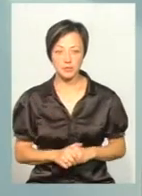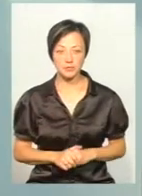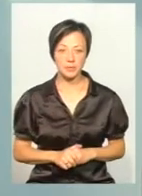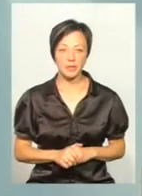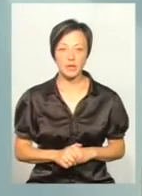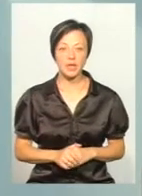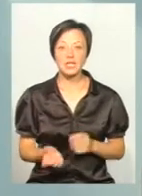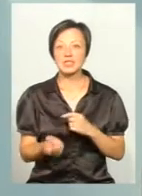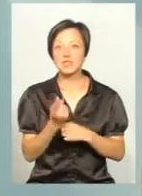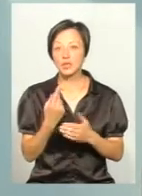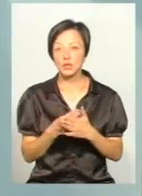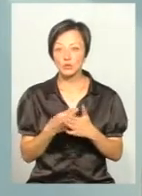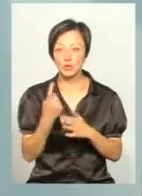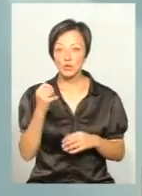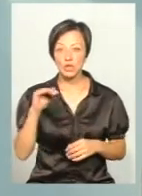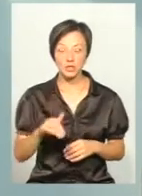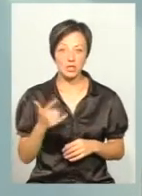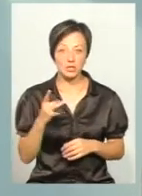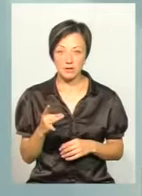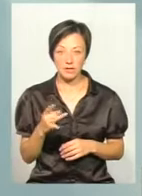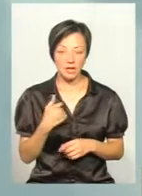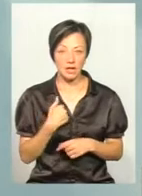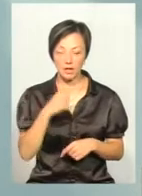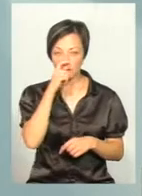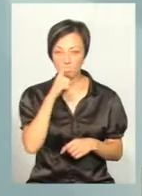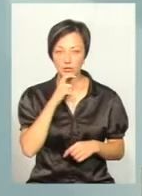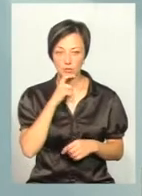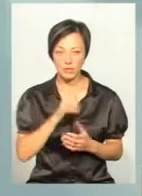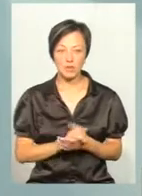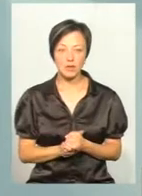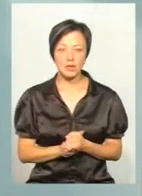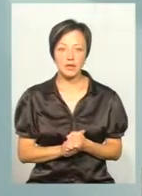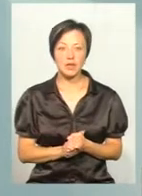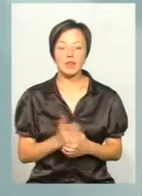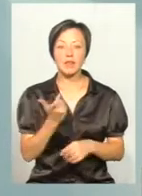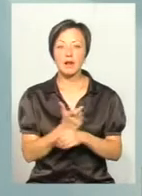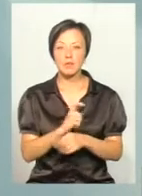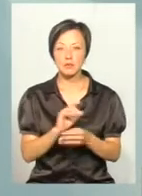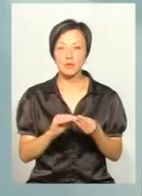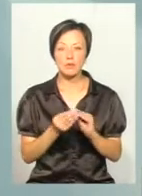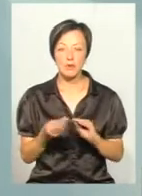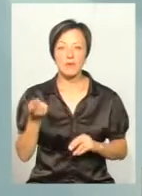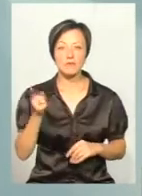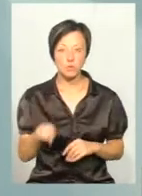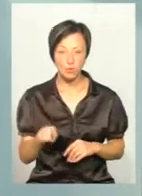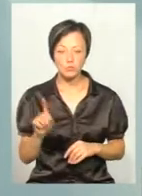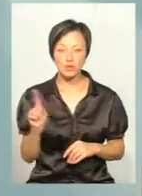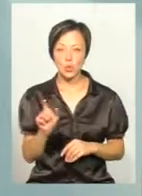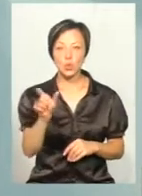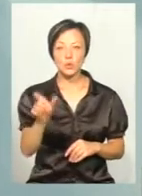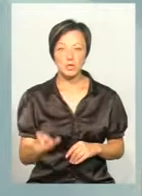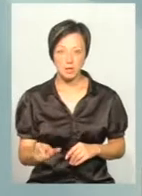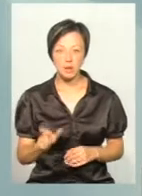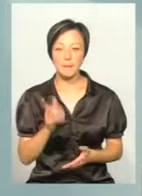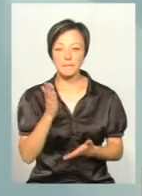Тобто, звідки сума 100 тисяч гривень? Я теж не можу зрозуміти. От найбільша проблема в тому, що людина